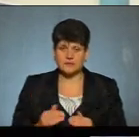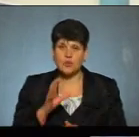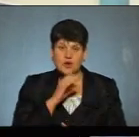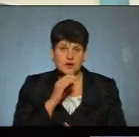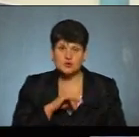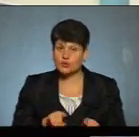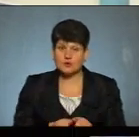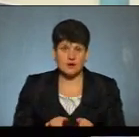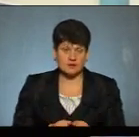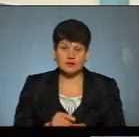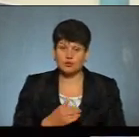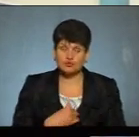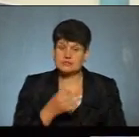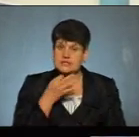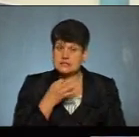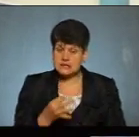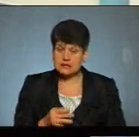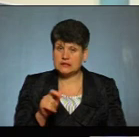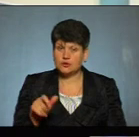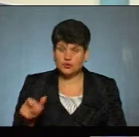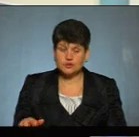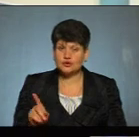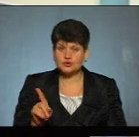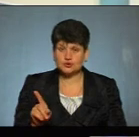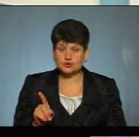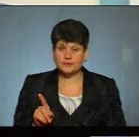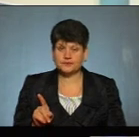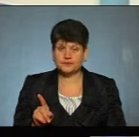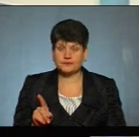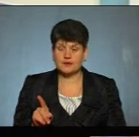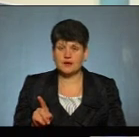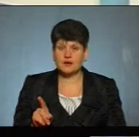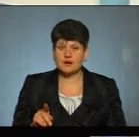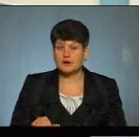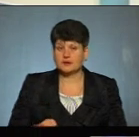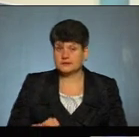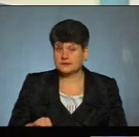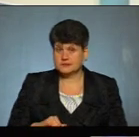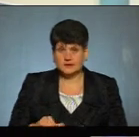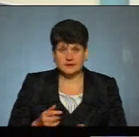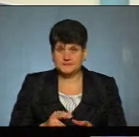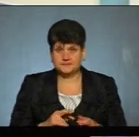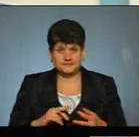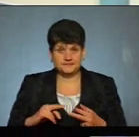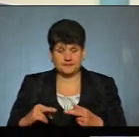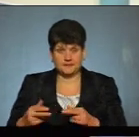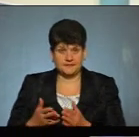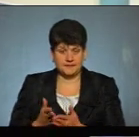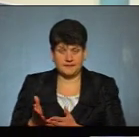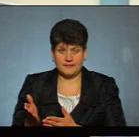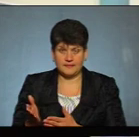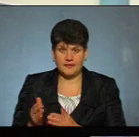аналогічно, але хочу застракти людей, що злочинці перекваліфіковуються, перепрофільовуються. Дуже важливо розуміти це.